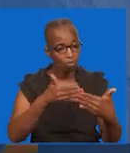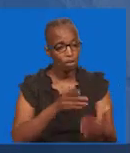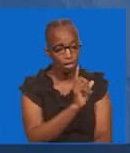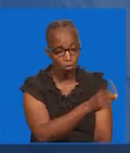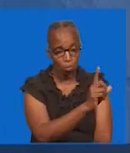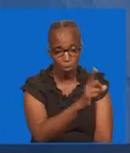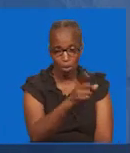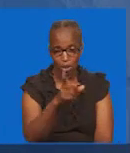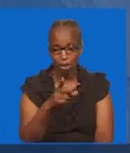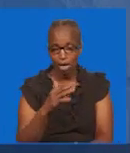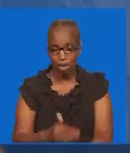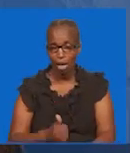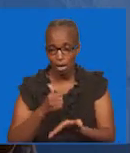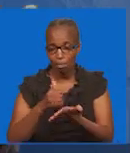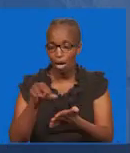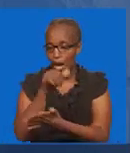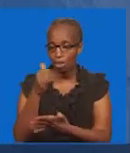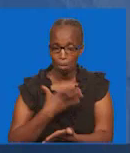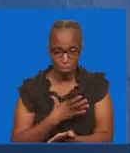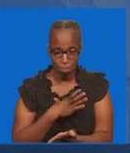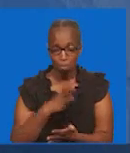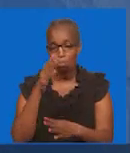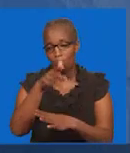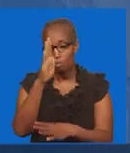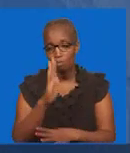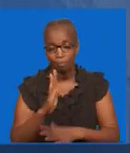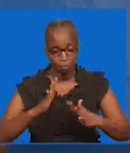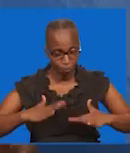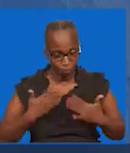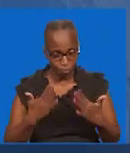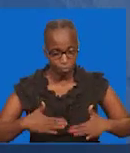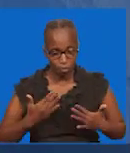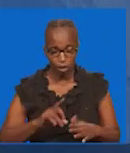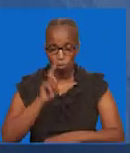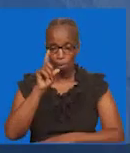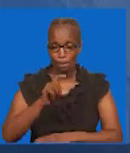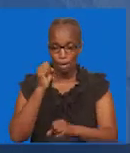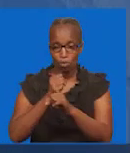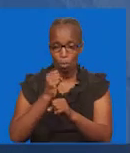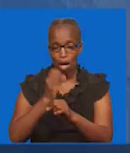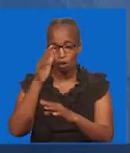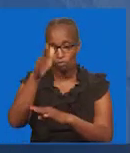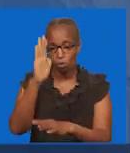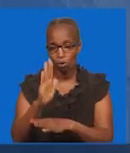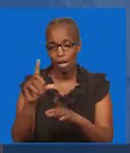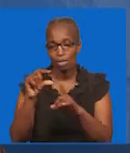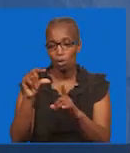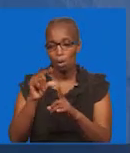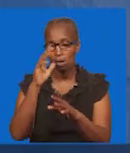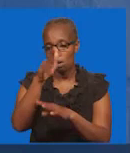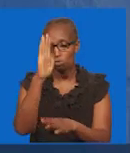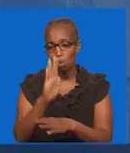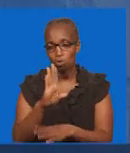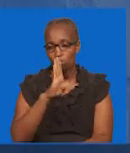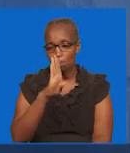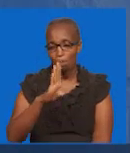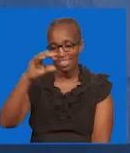tukipea na honyo Na kuwasaidia wengine Kuwatua katika moto Mungu wicho dicho kinafurahisha Tufanye kazi ya buwana Na neno la